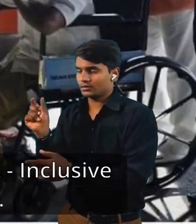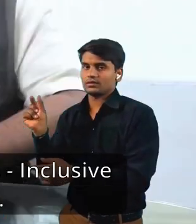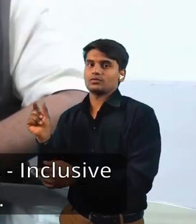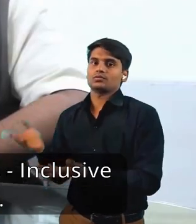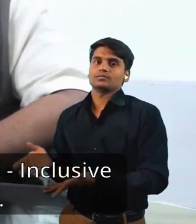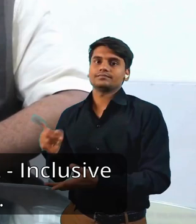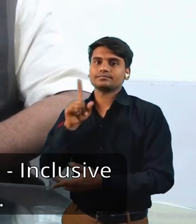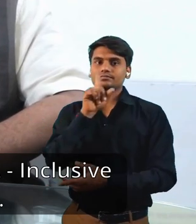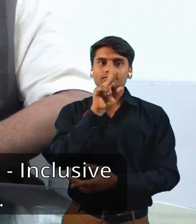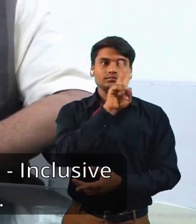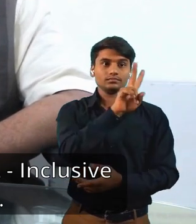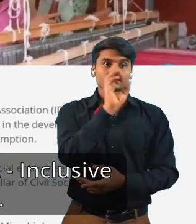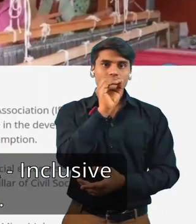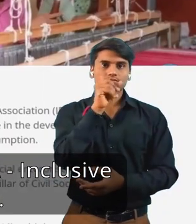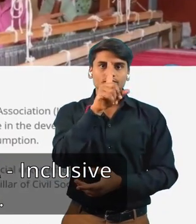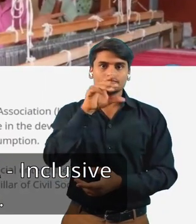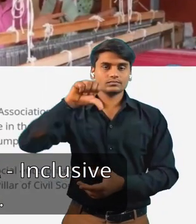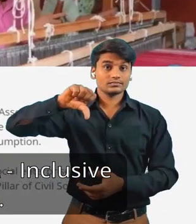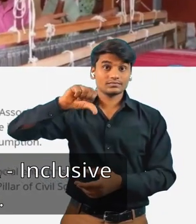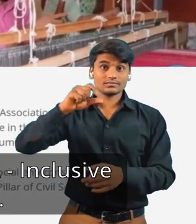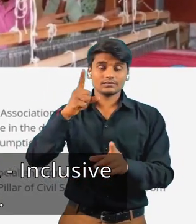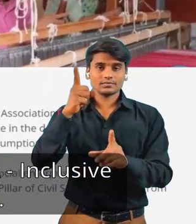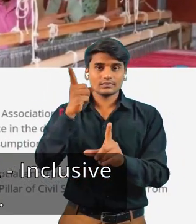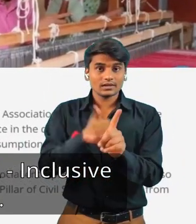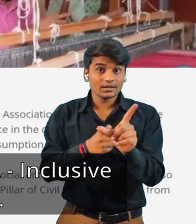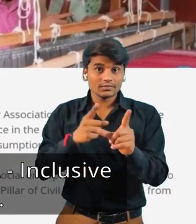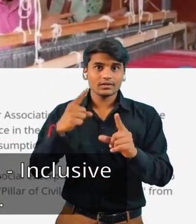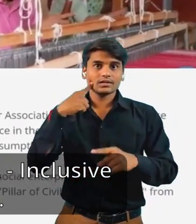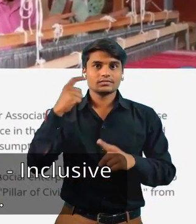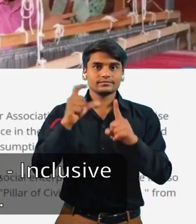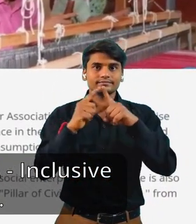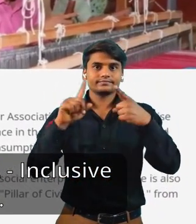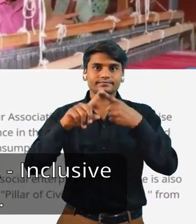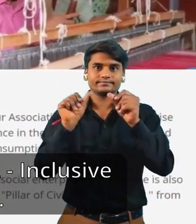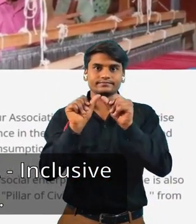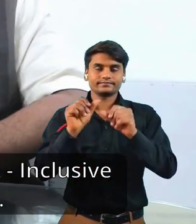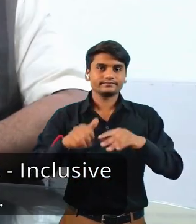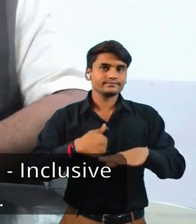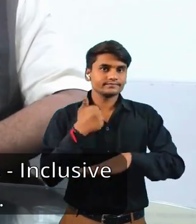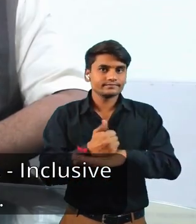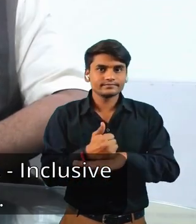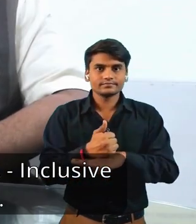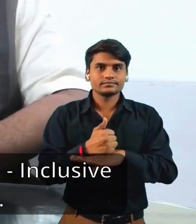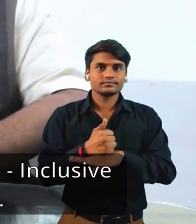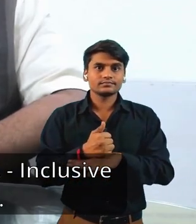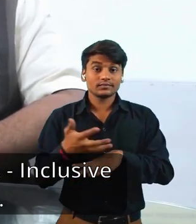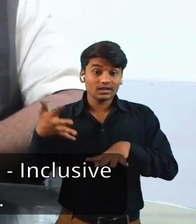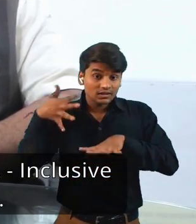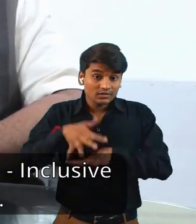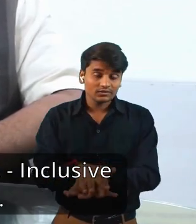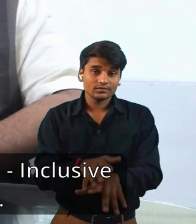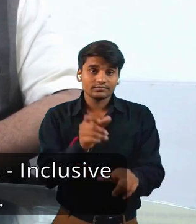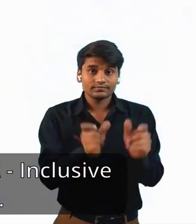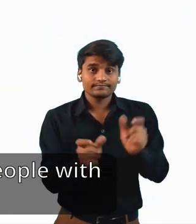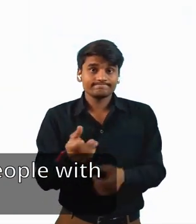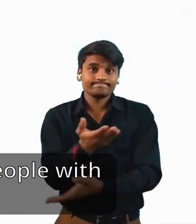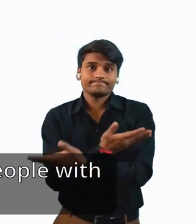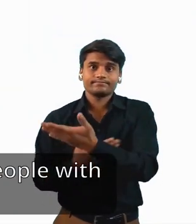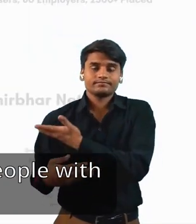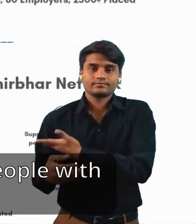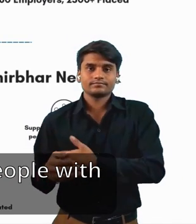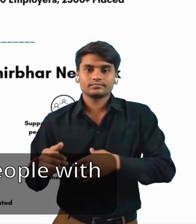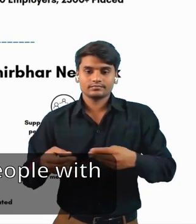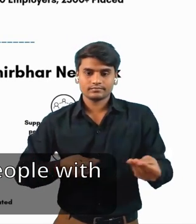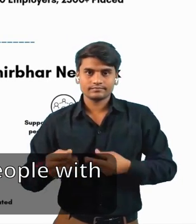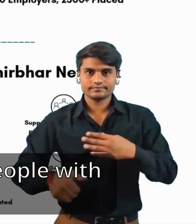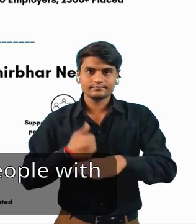करना, दो हजारों नीस में आईडिया नाम का एक संगटन का गटन हुआ, Inclusive दिव्यांगजन Entrepreneur Association, जो